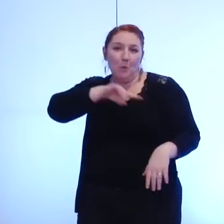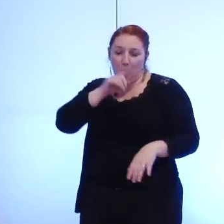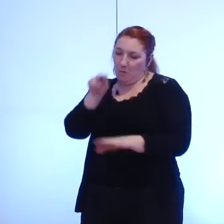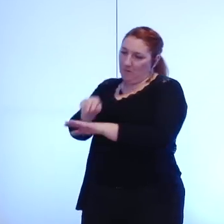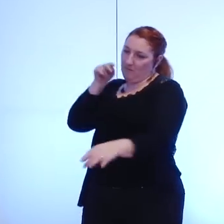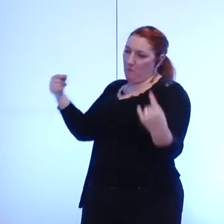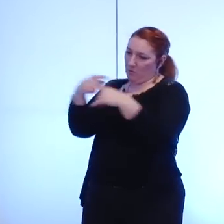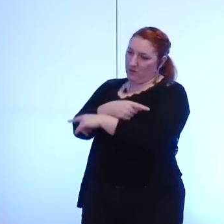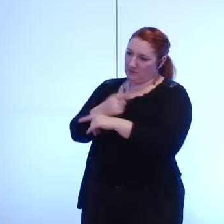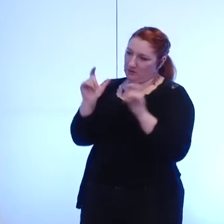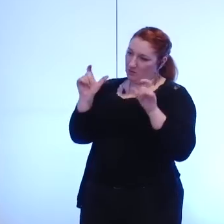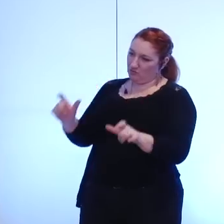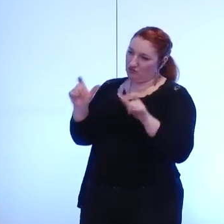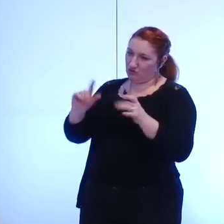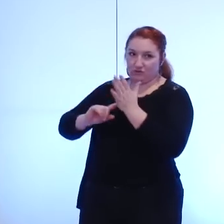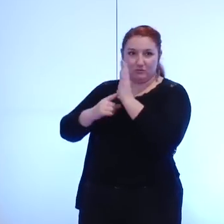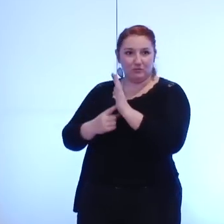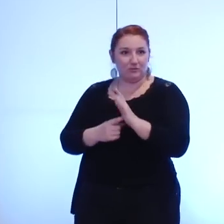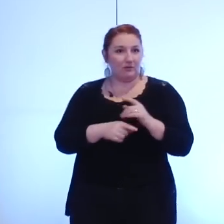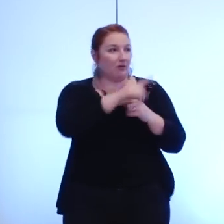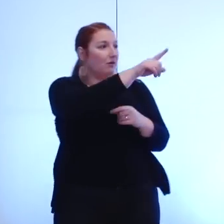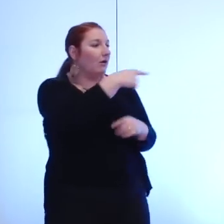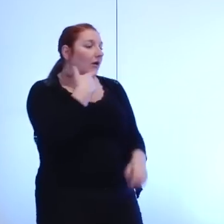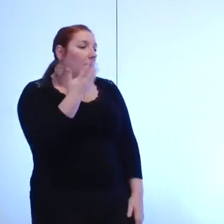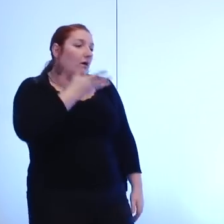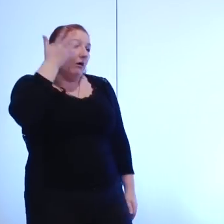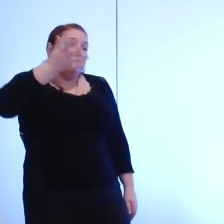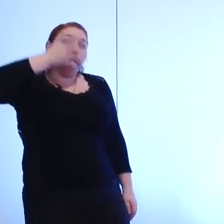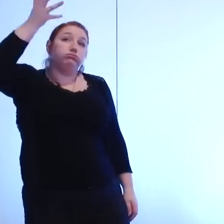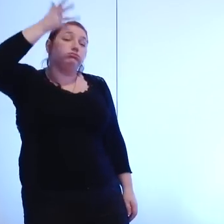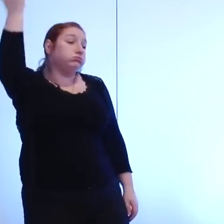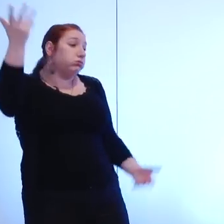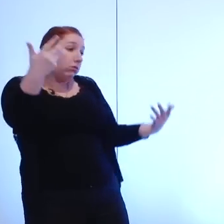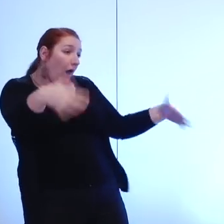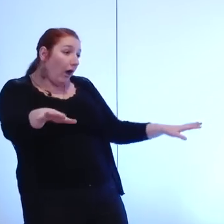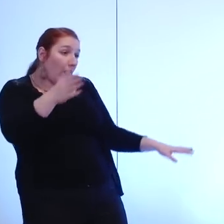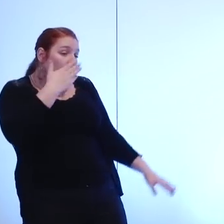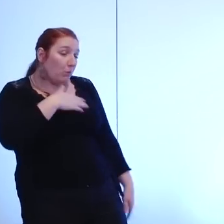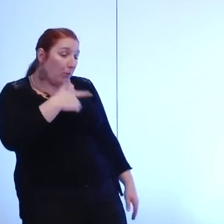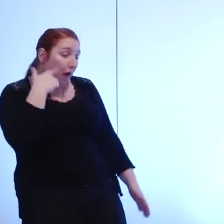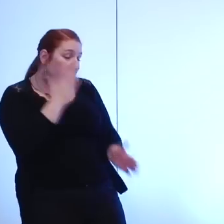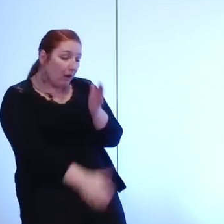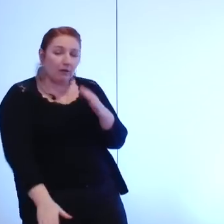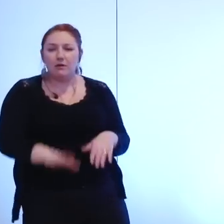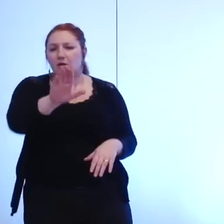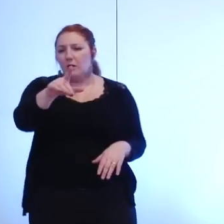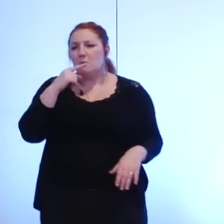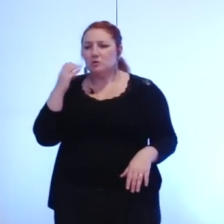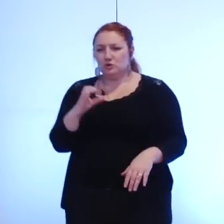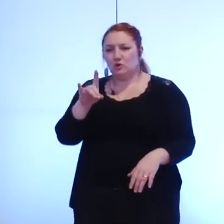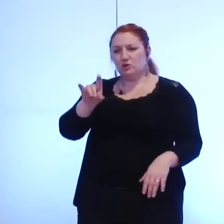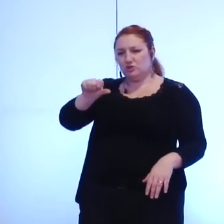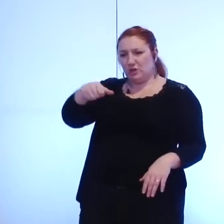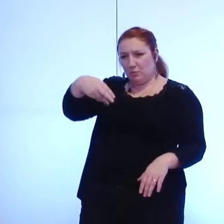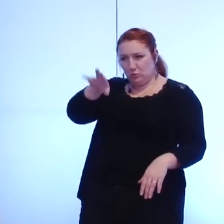d'identité vous aurez fini d'en filer les perles vous aurez la parole vous aurez la parole tout à l'heure je vous